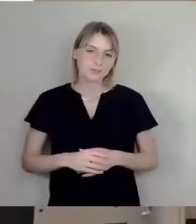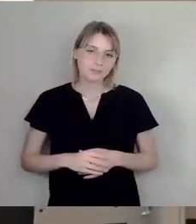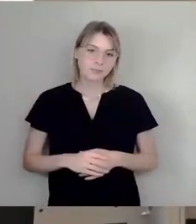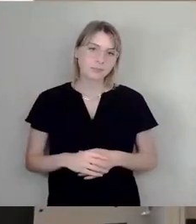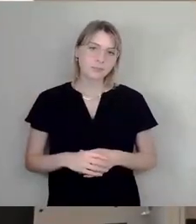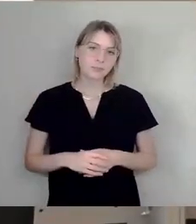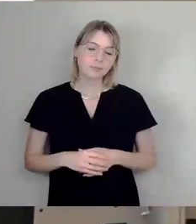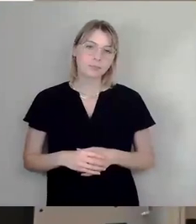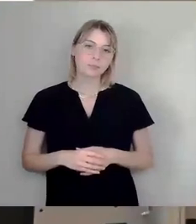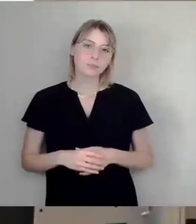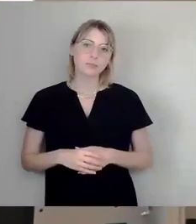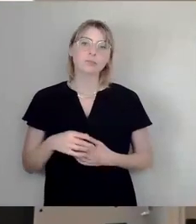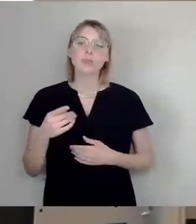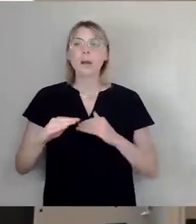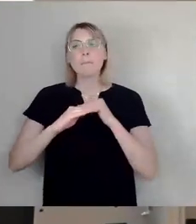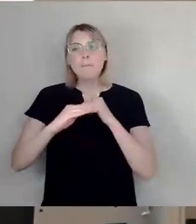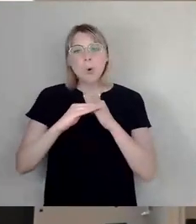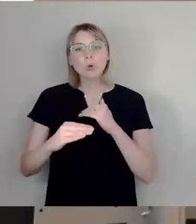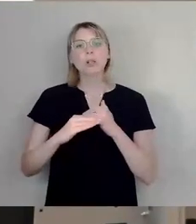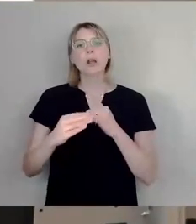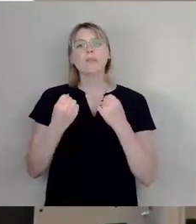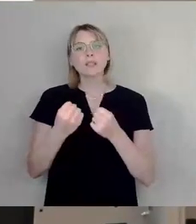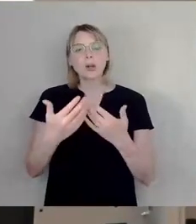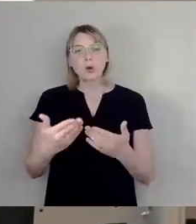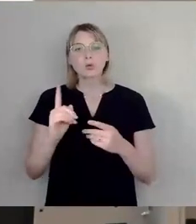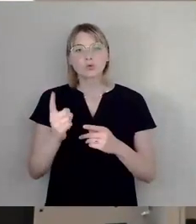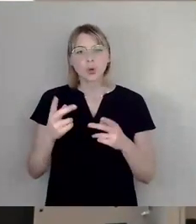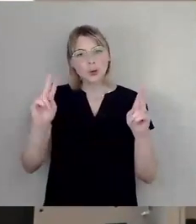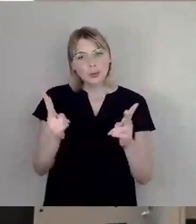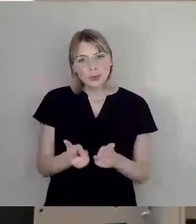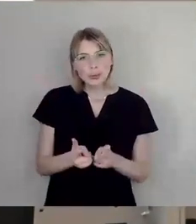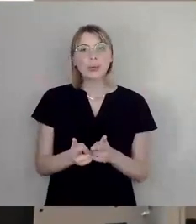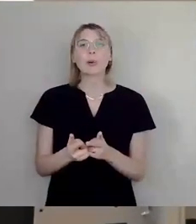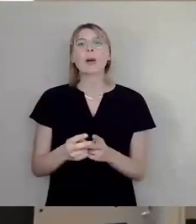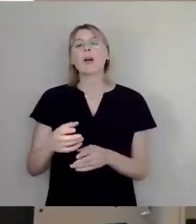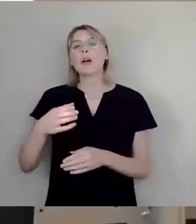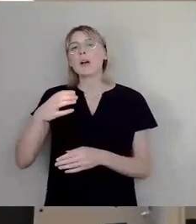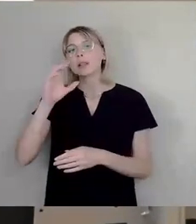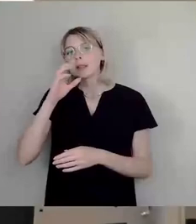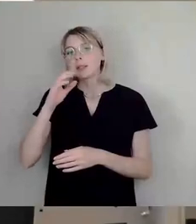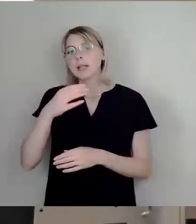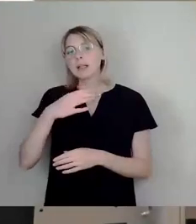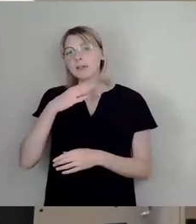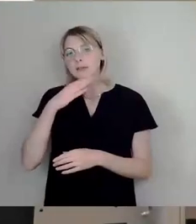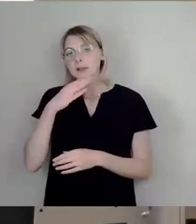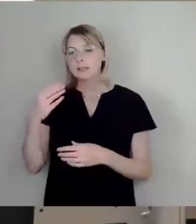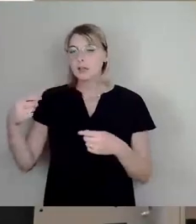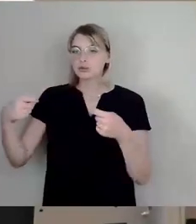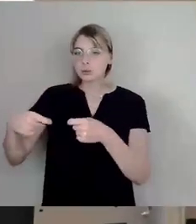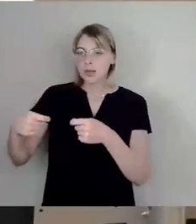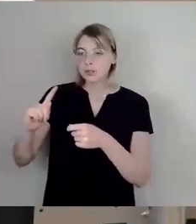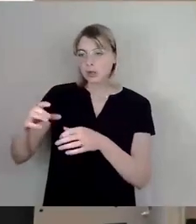Die Bodenversiegelung soll reduziert werden. Es sollen Trinkwasserspender aufgestellt werden. Es soll